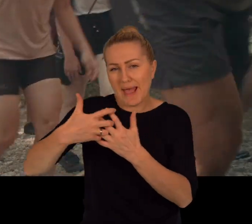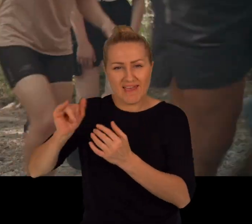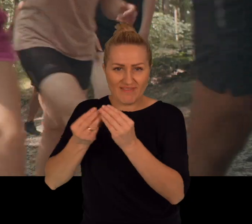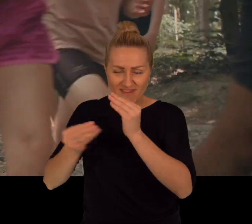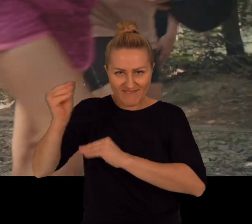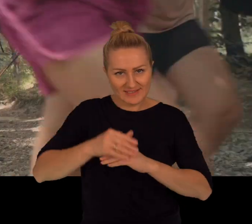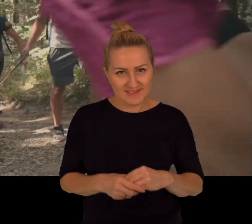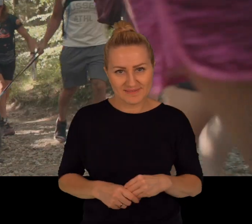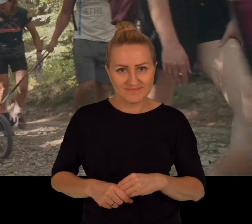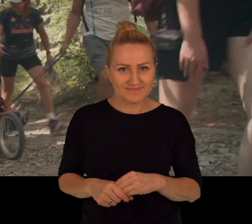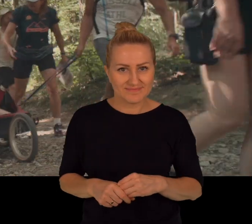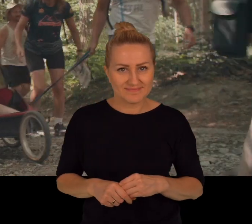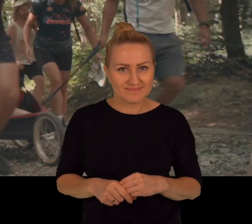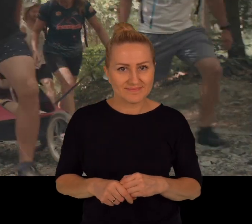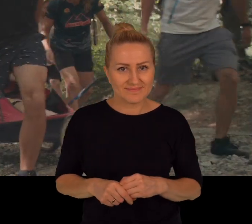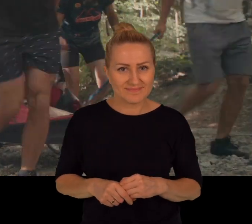nas jak najwięcej.